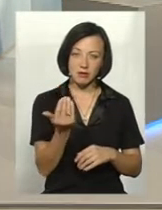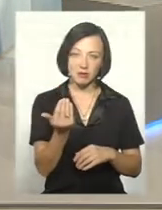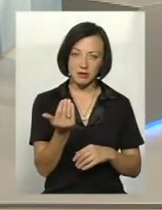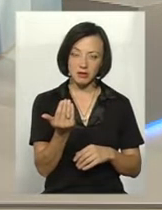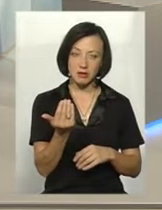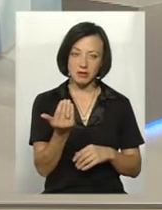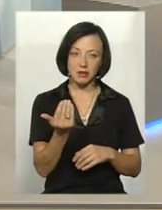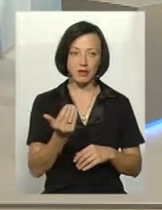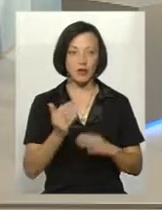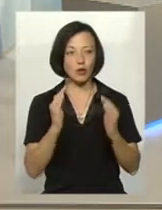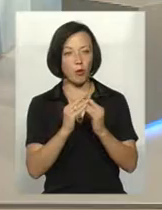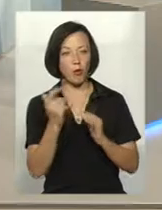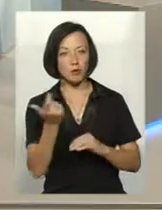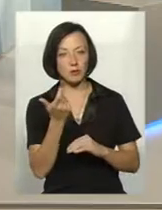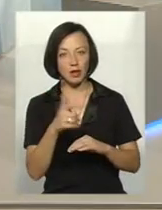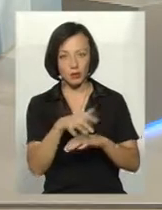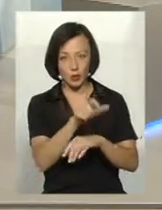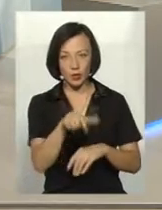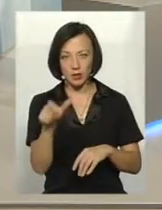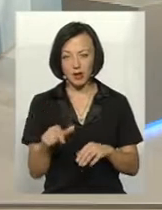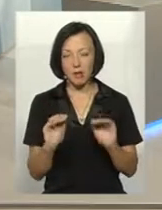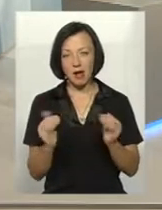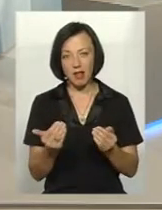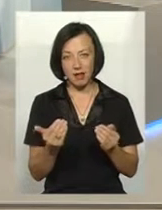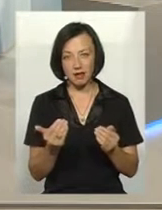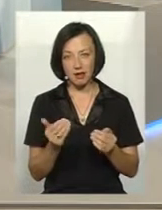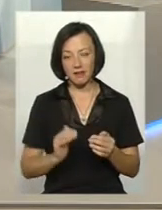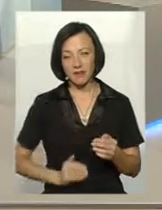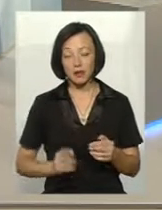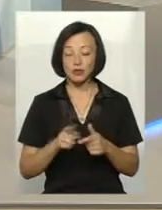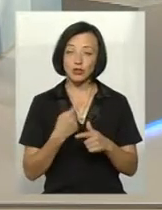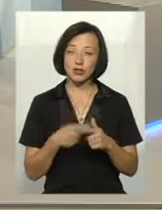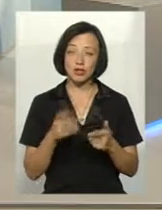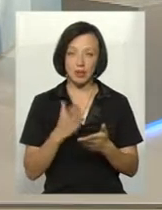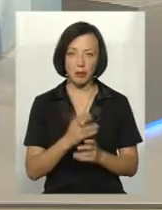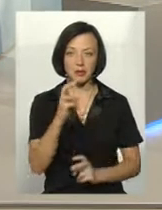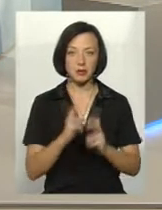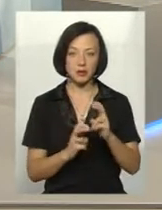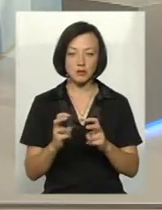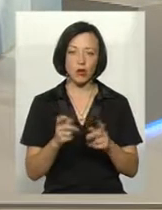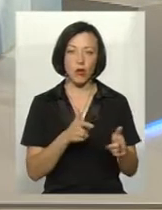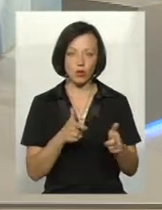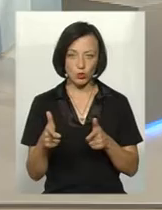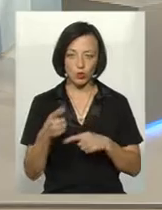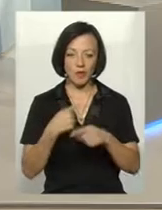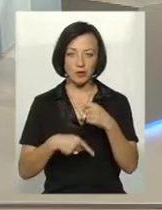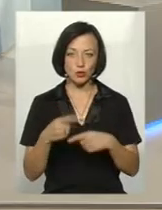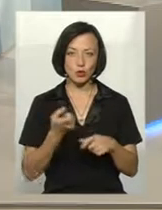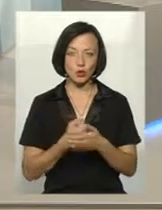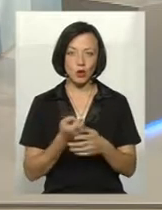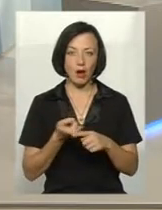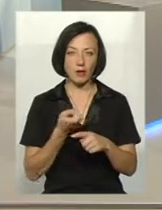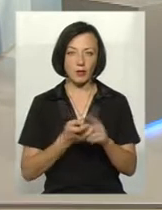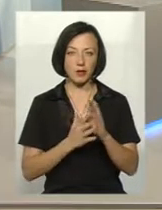наших домогосподарств невеличких фермерів чи є підприємства які готові знову повернутися до цієї